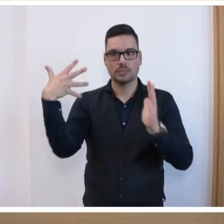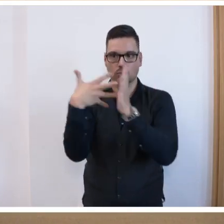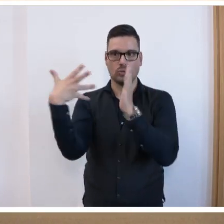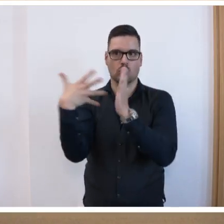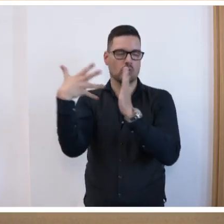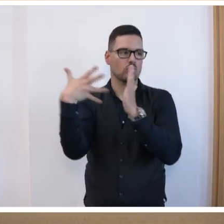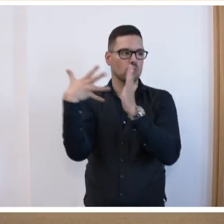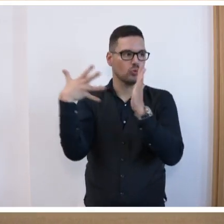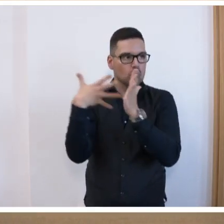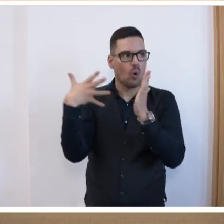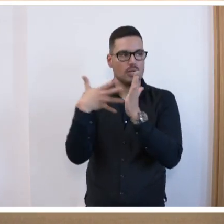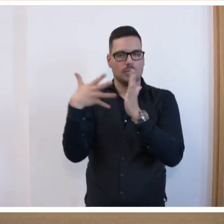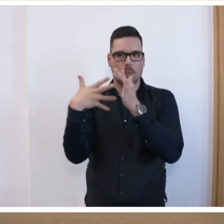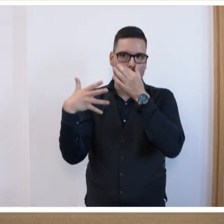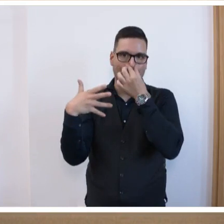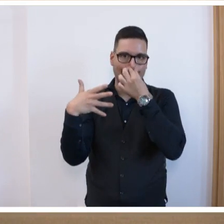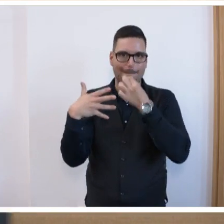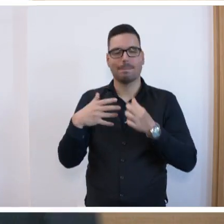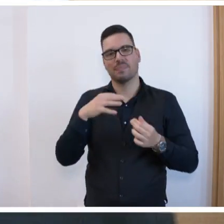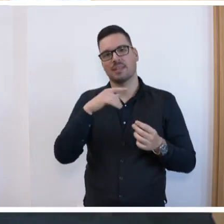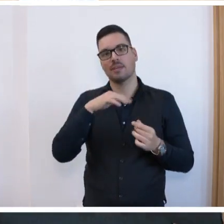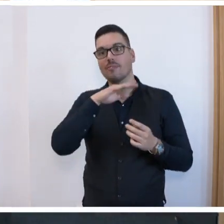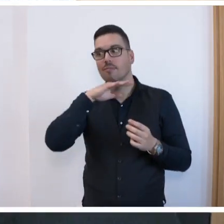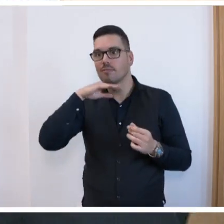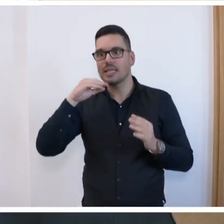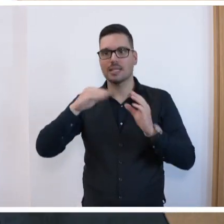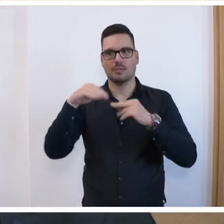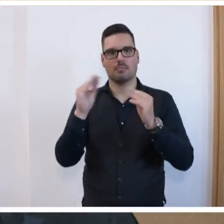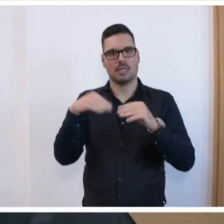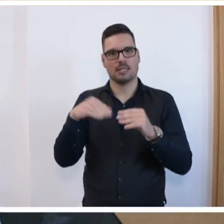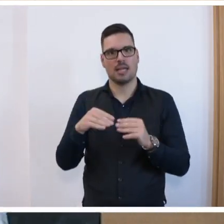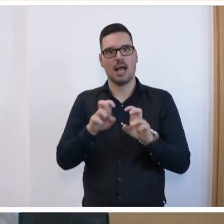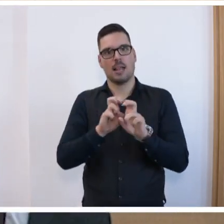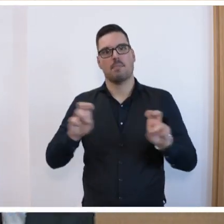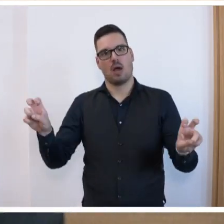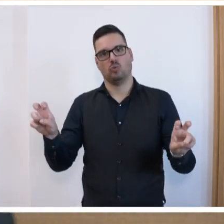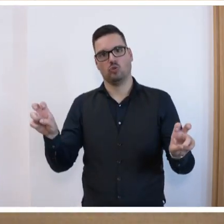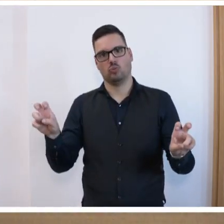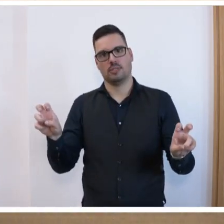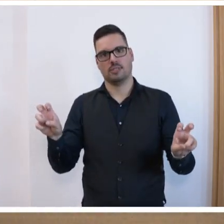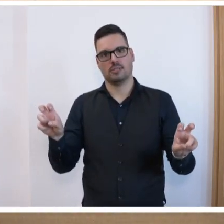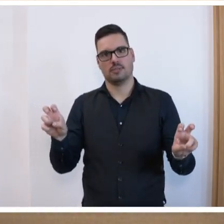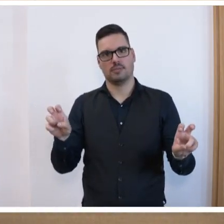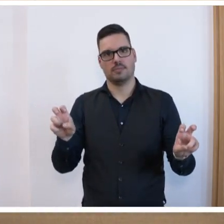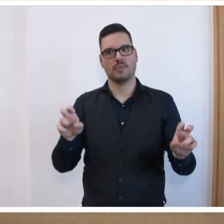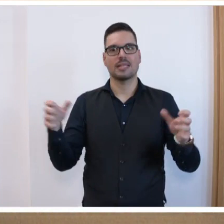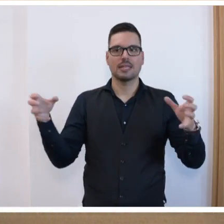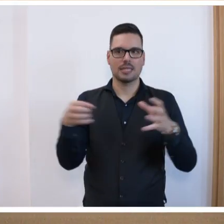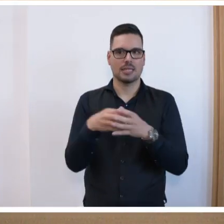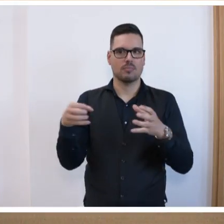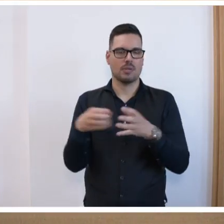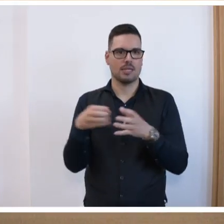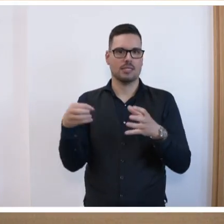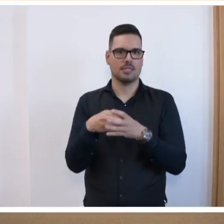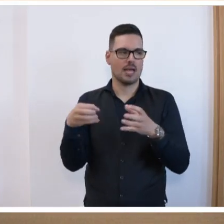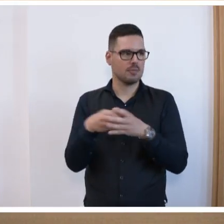haben wir viel Material gewonnen, was auch im Ausschuss dort beschlossen wurde, dass wir es gemeinsam in den